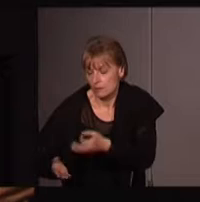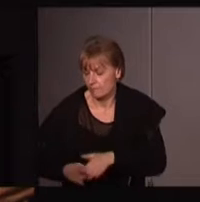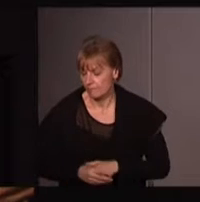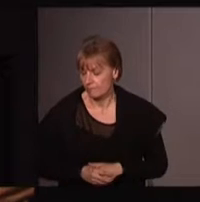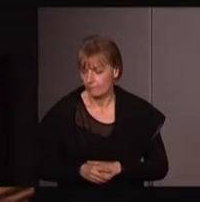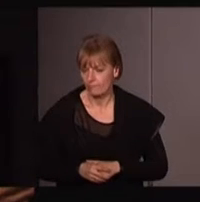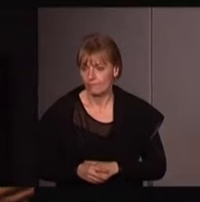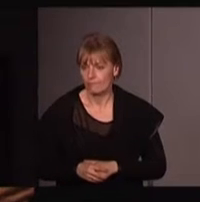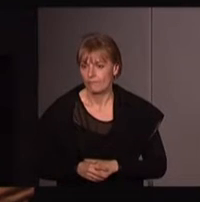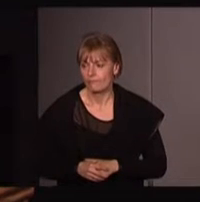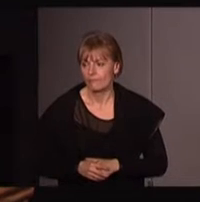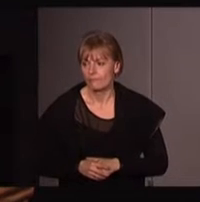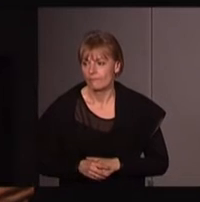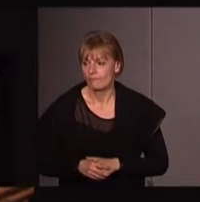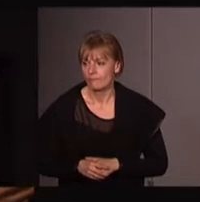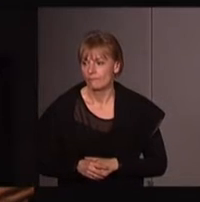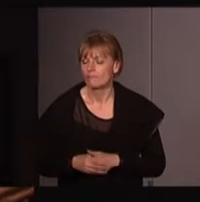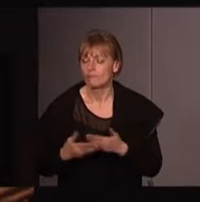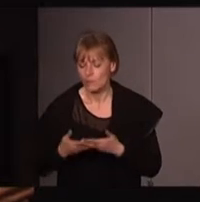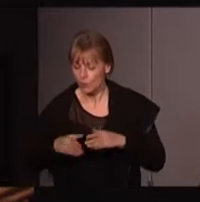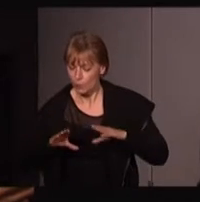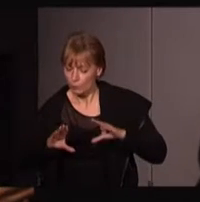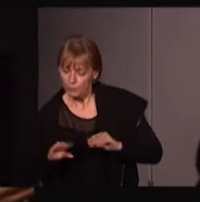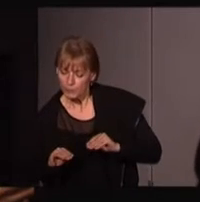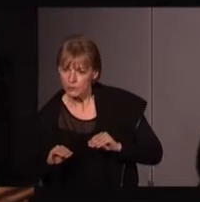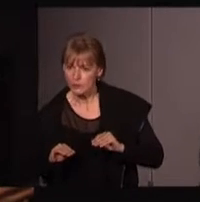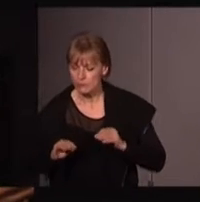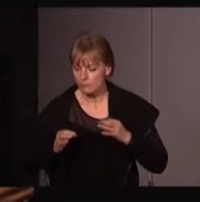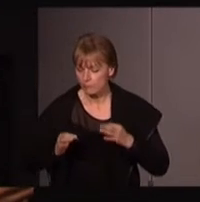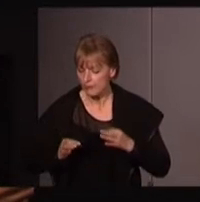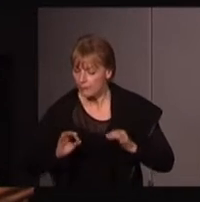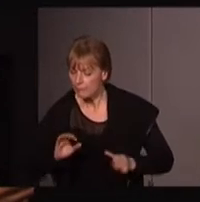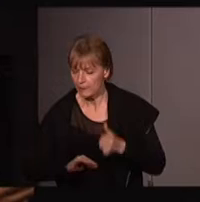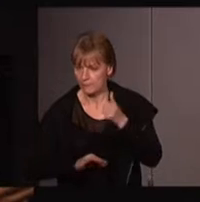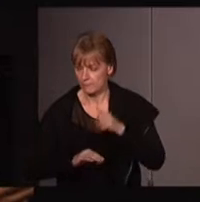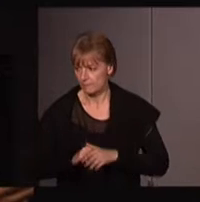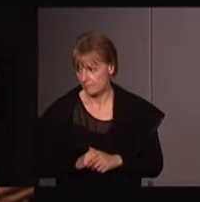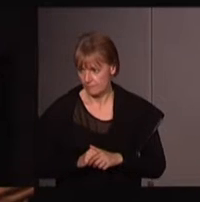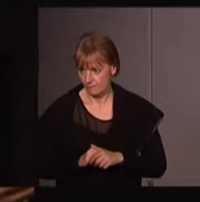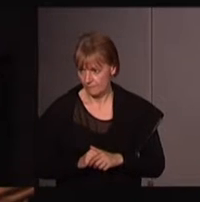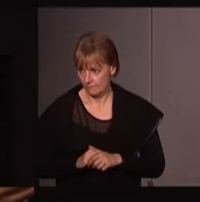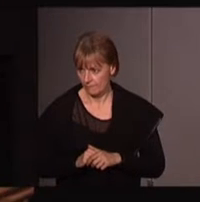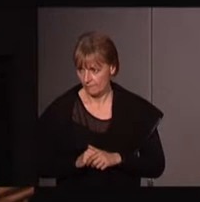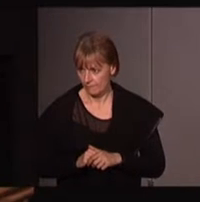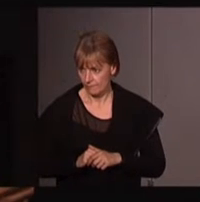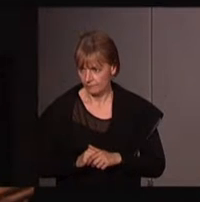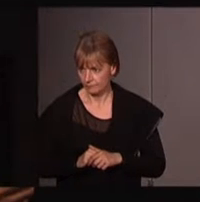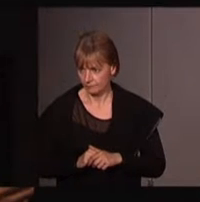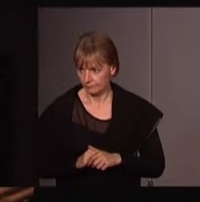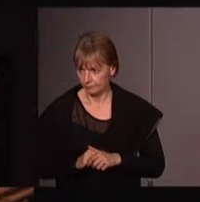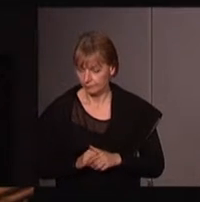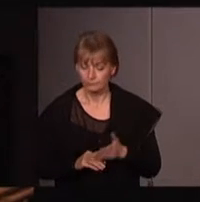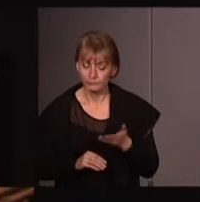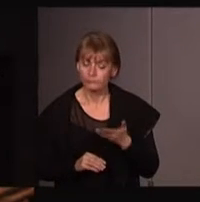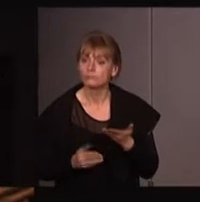cette idée d'un point de vue situé d'une position épistémologique privilégiée serait l'idée qu'en raison de